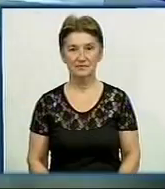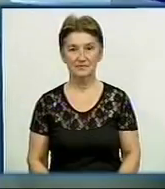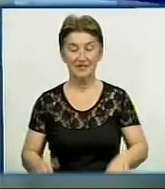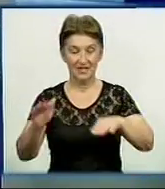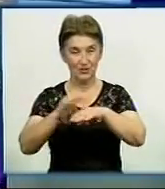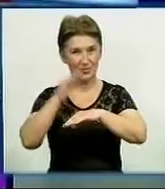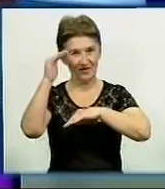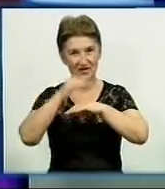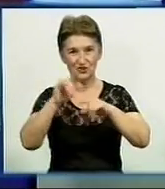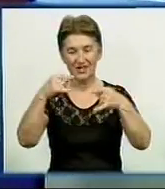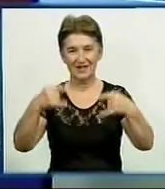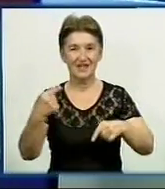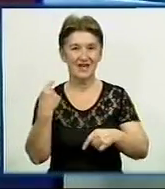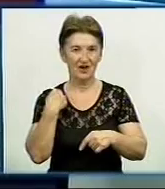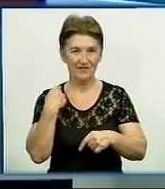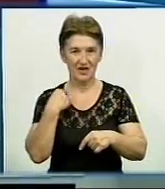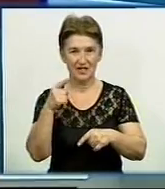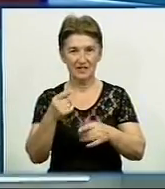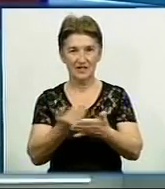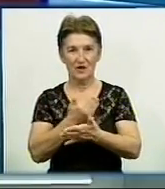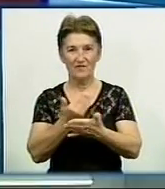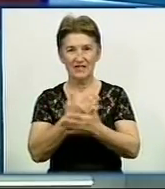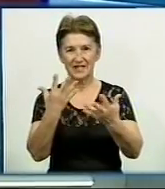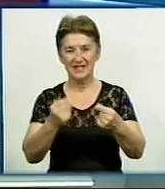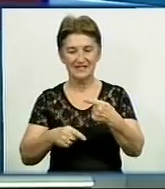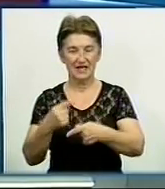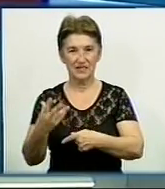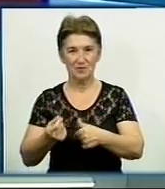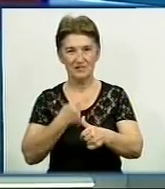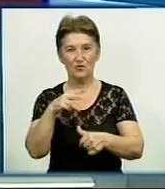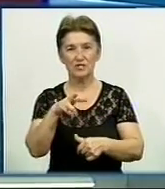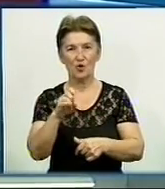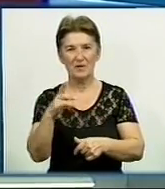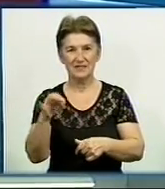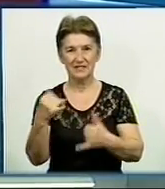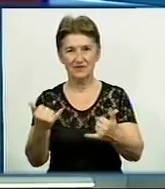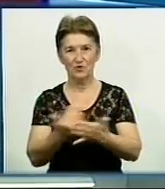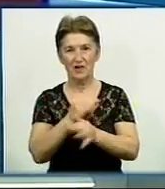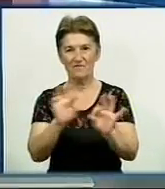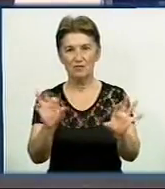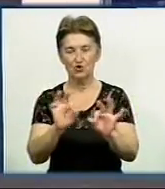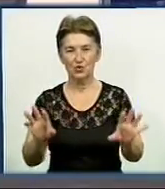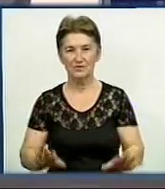Доброго вечора, жлячам каналу Кіровоград. ефірі новини День за днем. Мене звуть Дарина Романська і сьогодні у випуску.